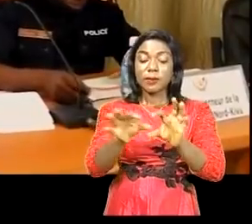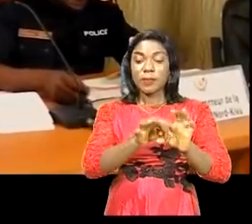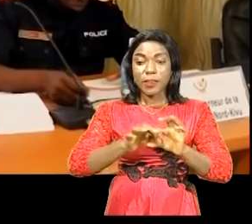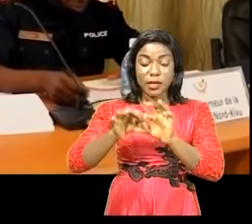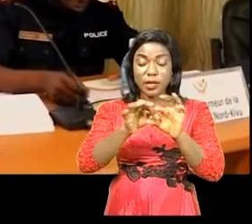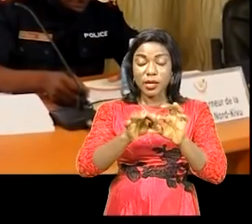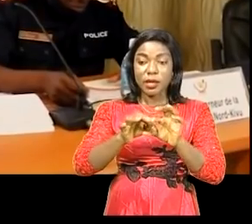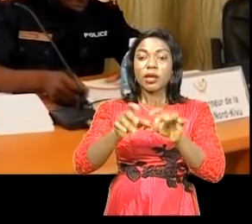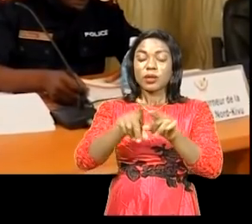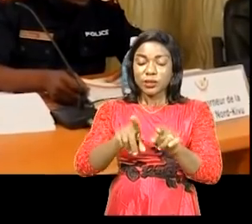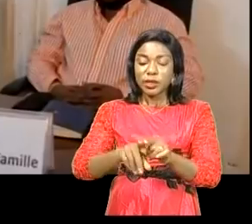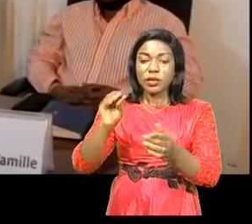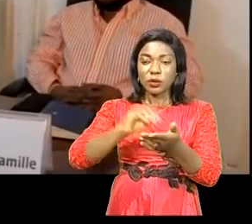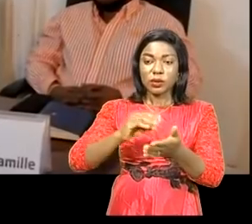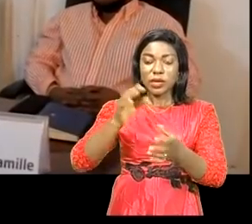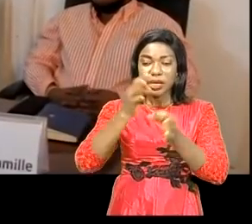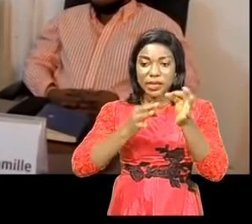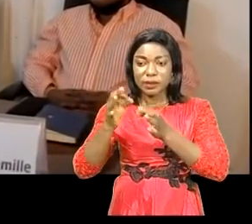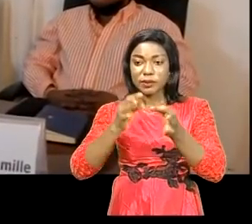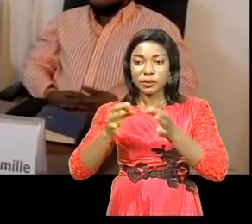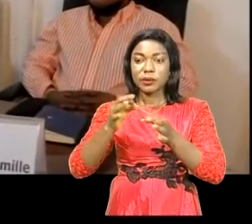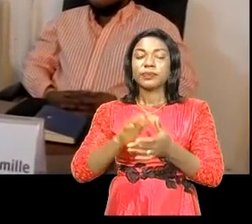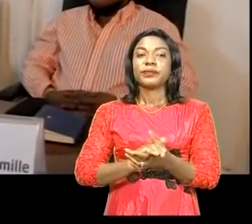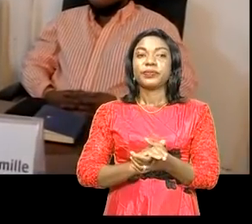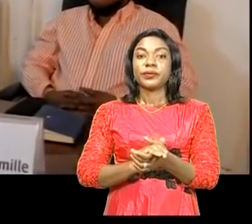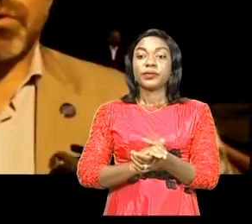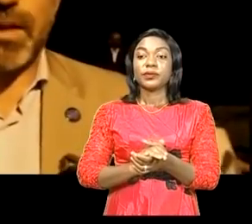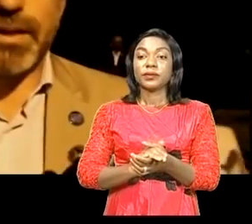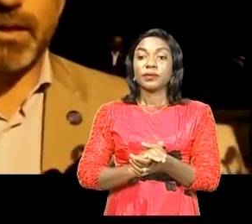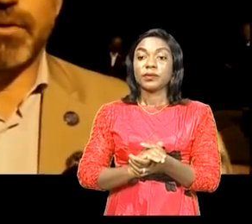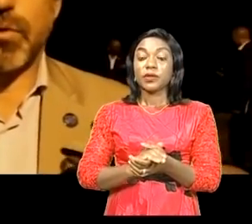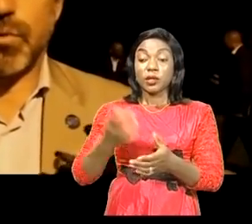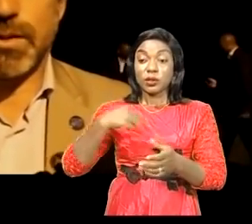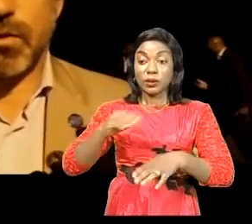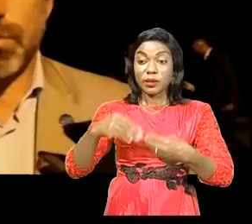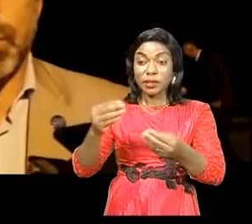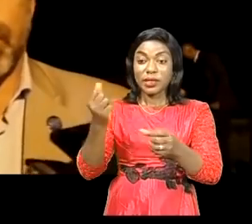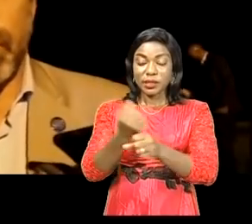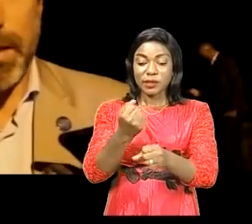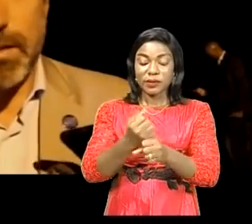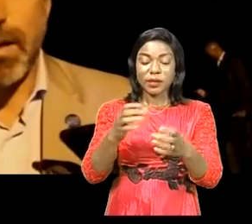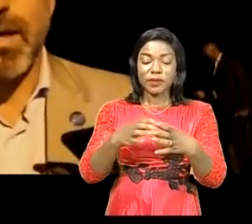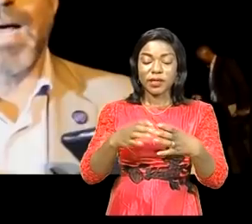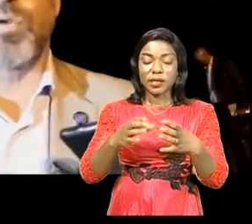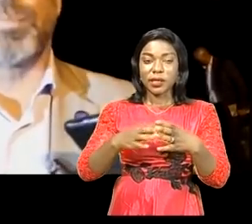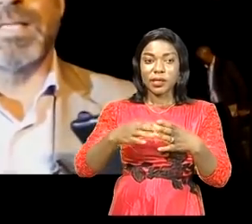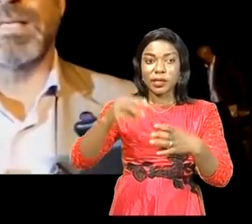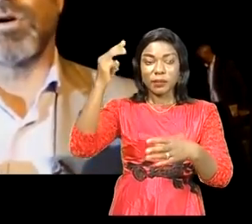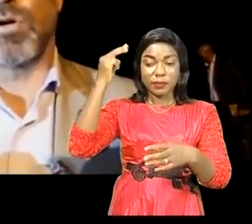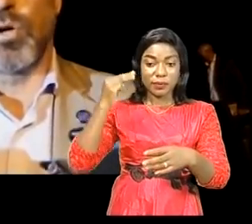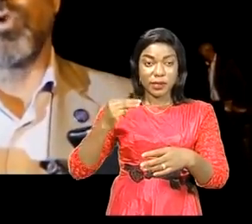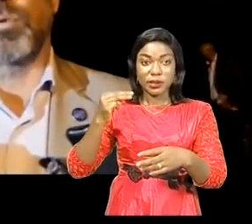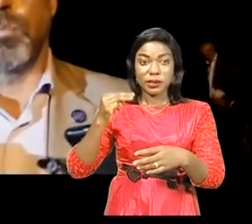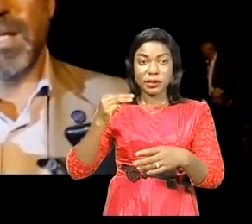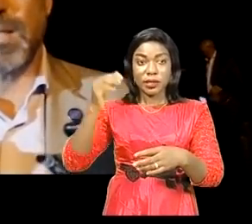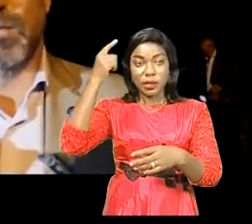du Congo, Diego Zoria, s'est exprimé en ces termes. Nous venons d'une session de travail avec son excellence, monsieur le Premier ministre, accompagné